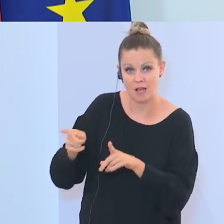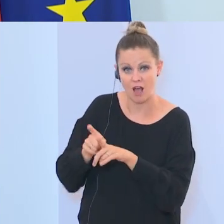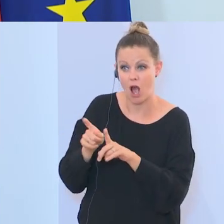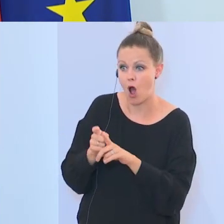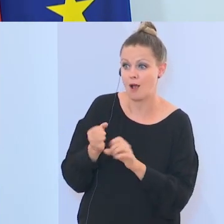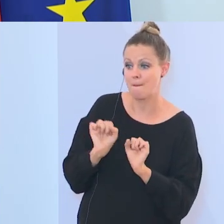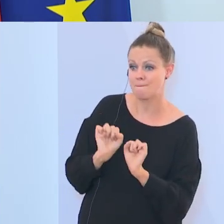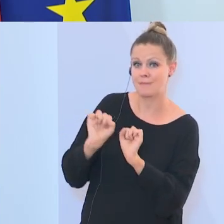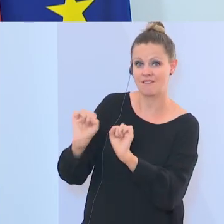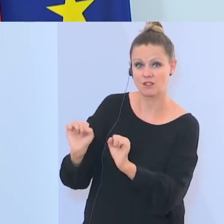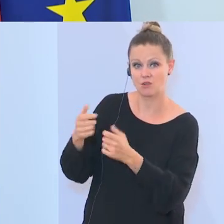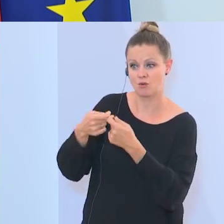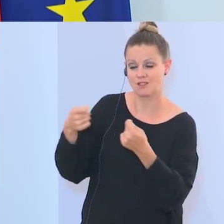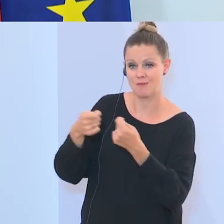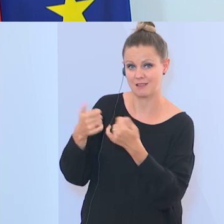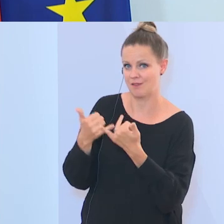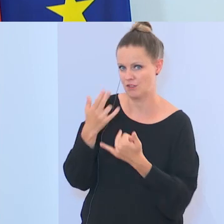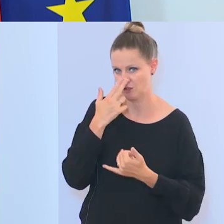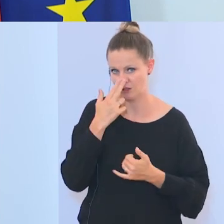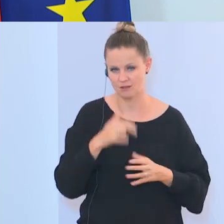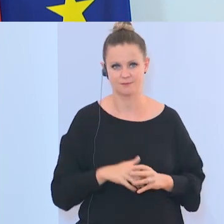Präventionsmaßnahmen gegen diese Phänomenen.